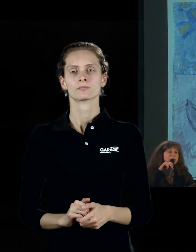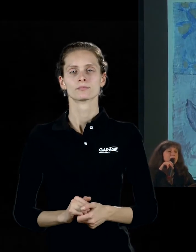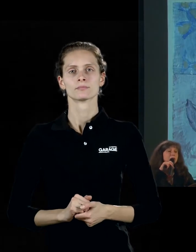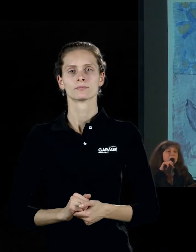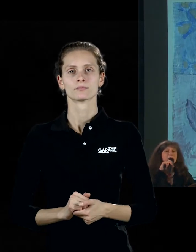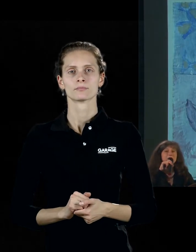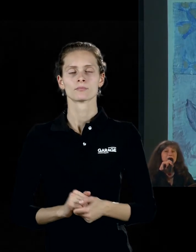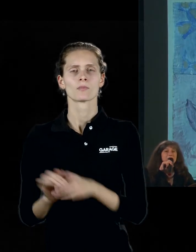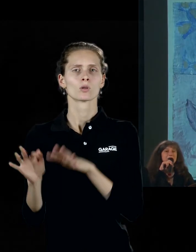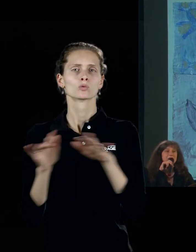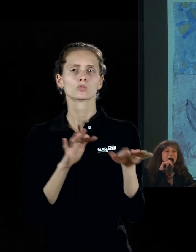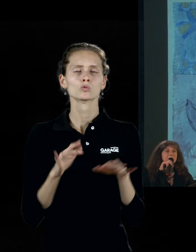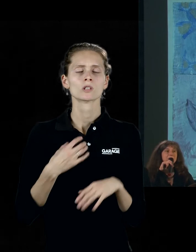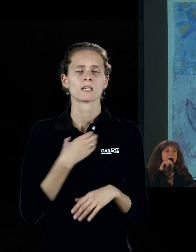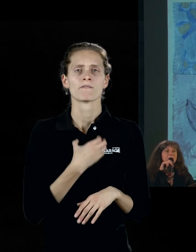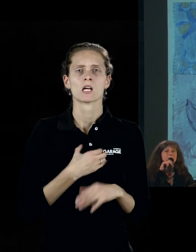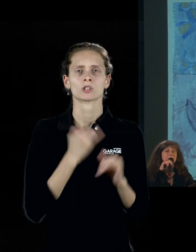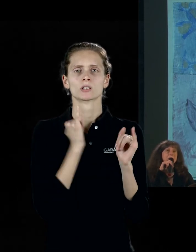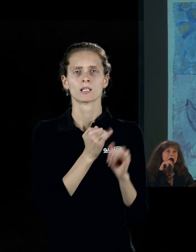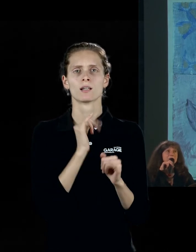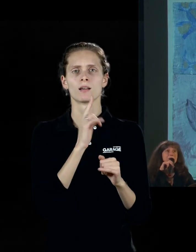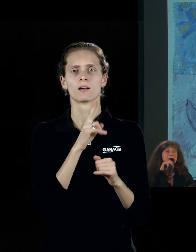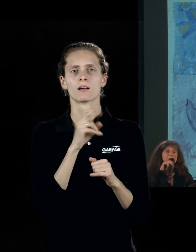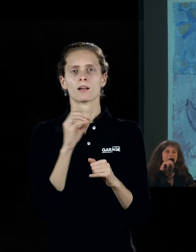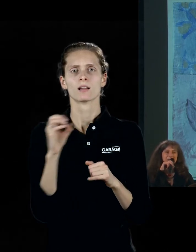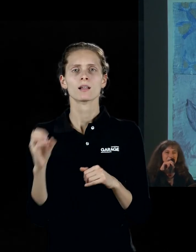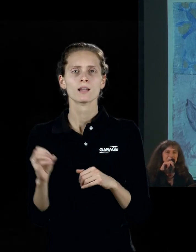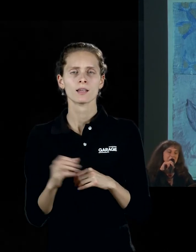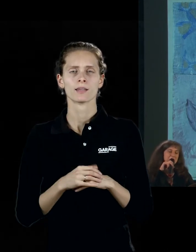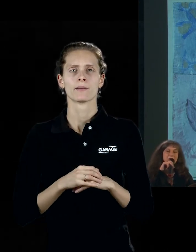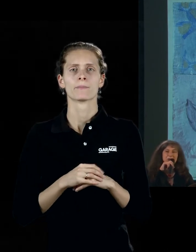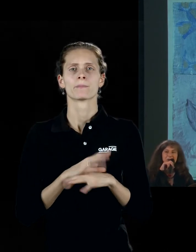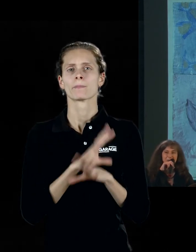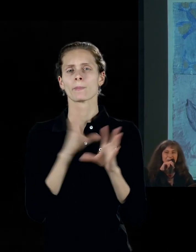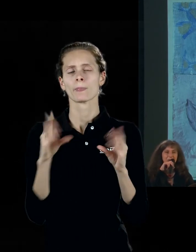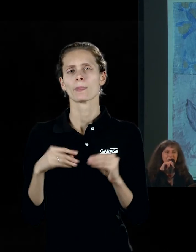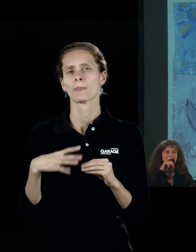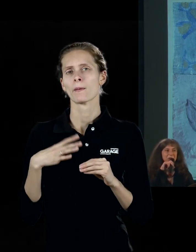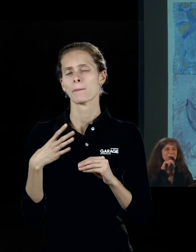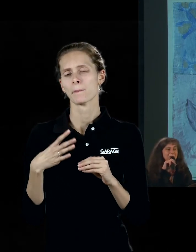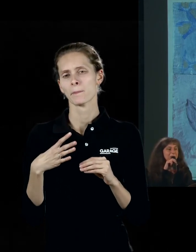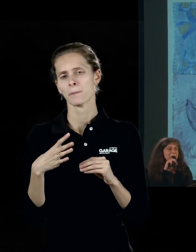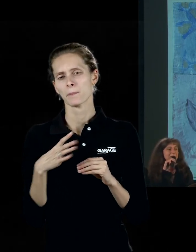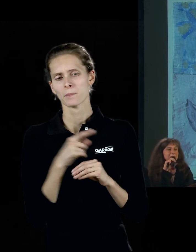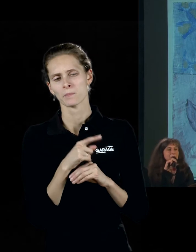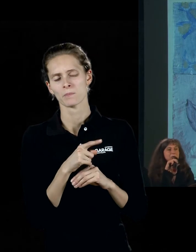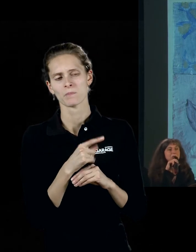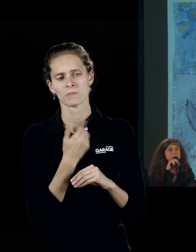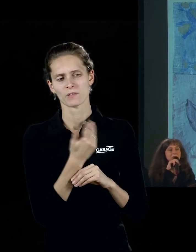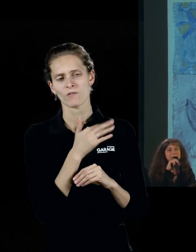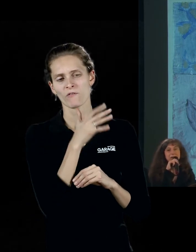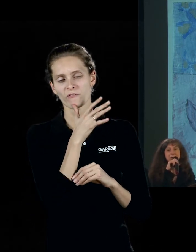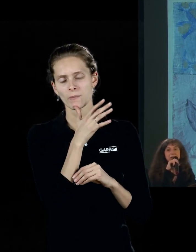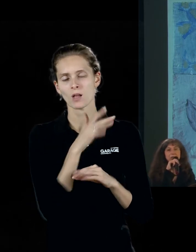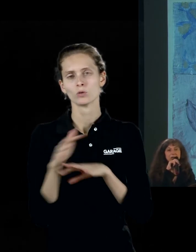Сюжет тоже важный для клея. Сюжет, бывший в духе того времени. Сюжет